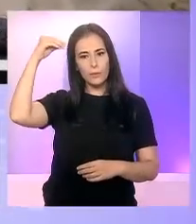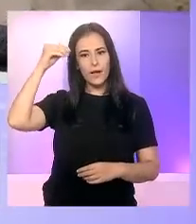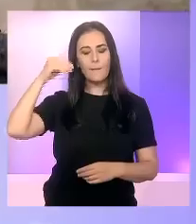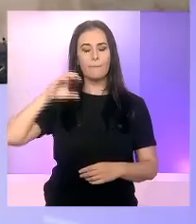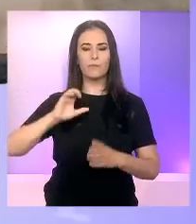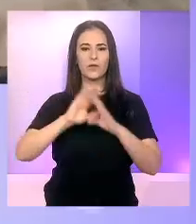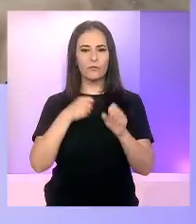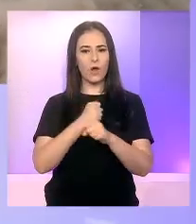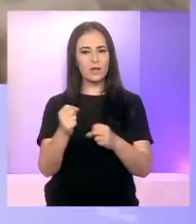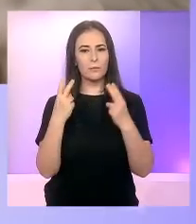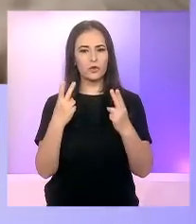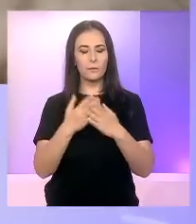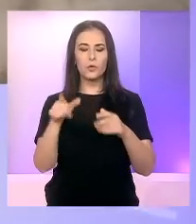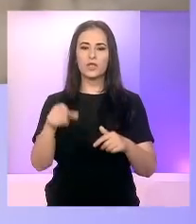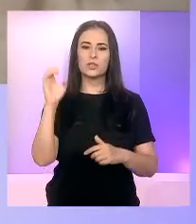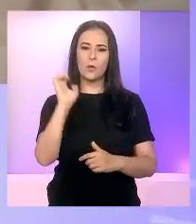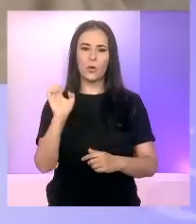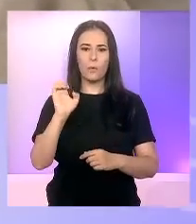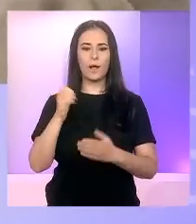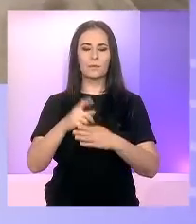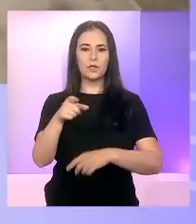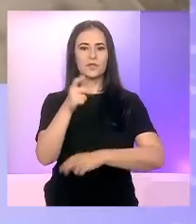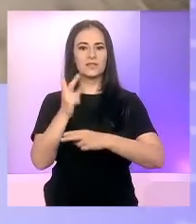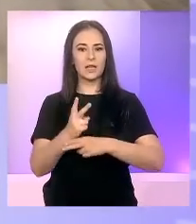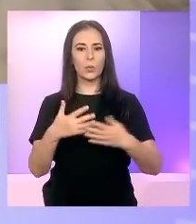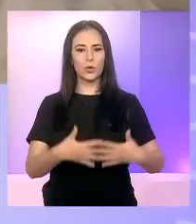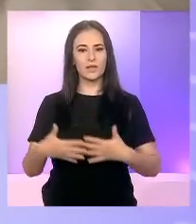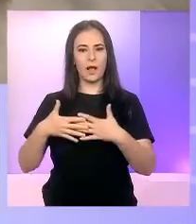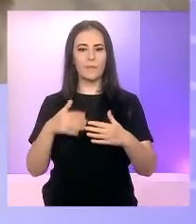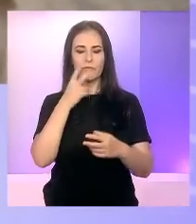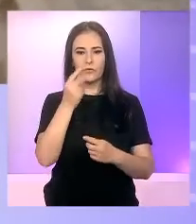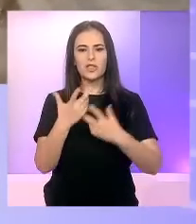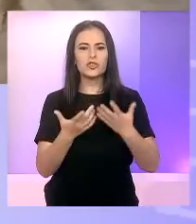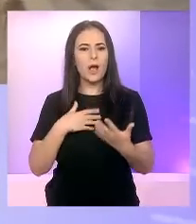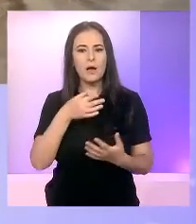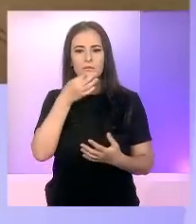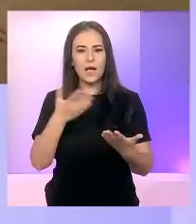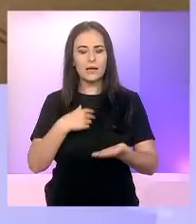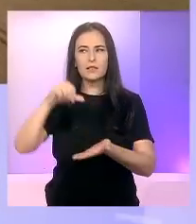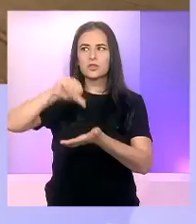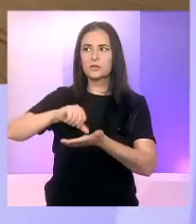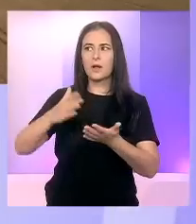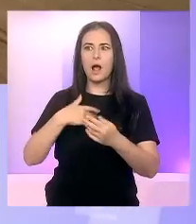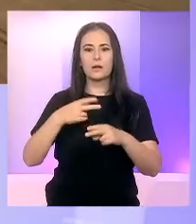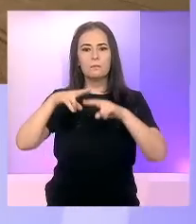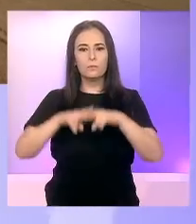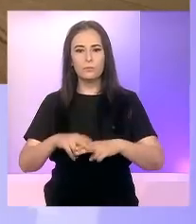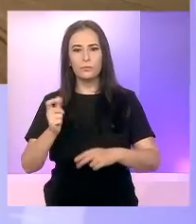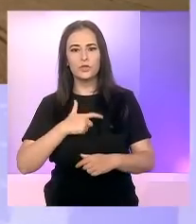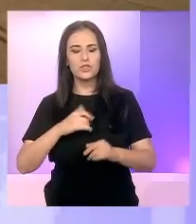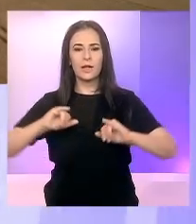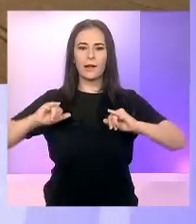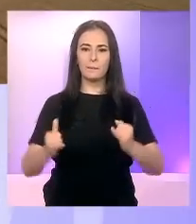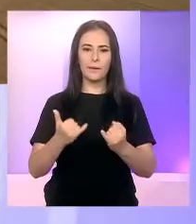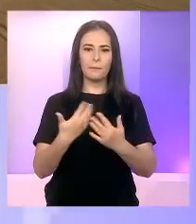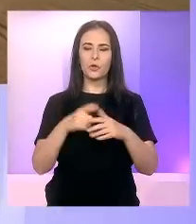dar foarte important și Comitia Europeană și Statele Unite ale Americii. Și să ne dăm seama concret ce ar urma să se întâmple.